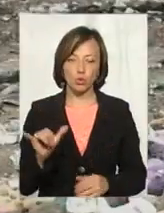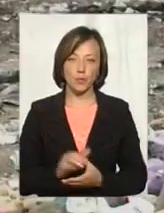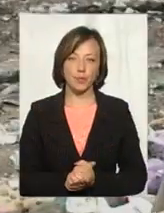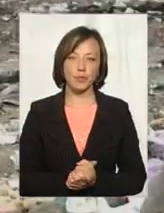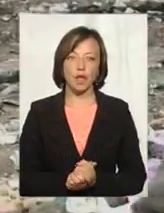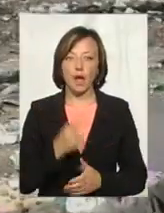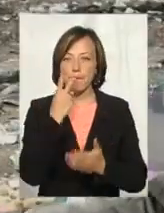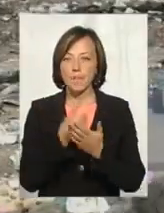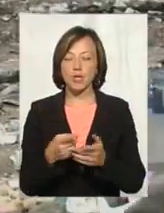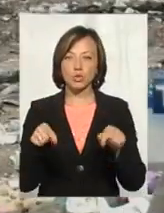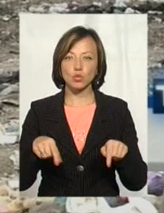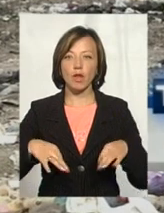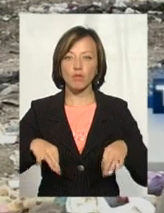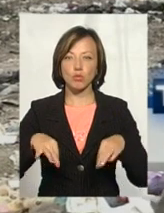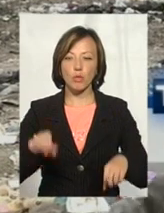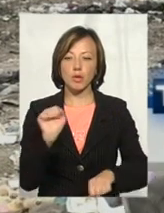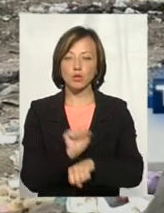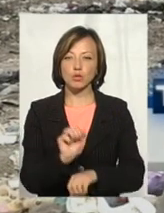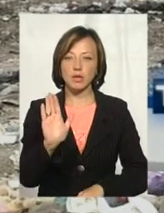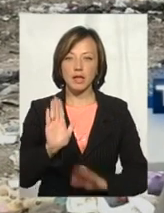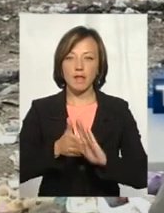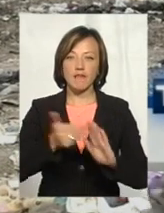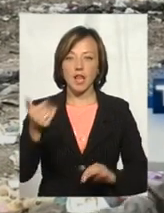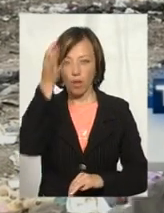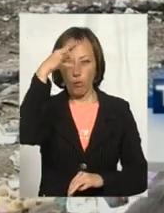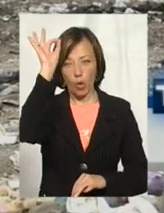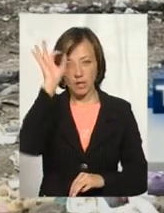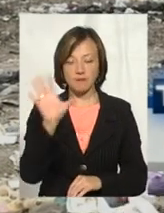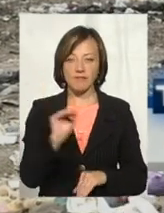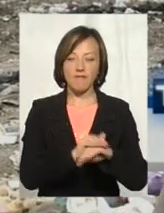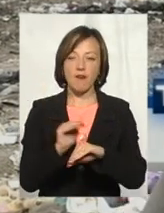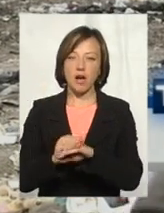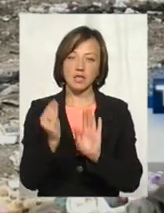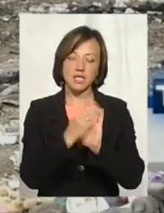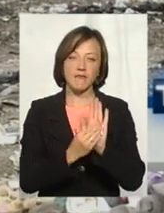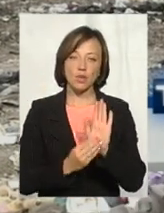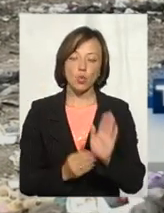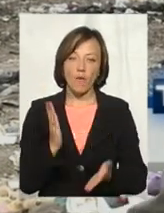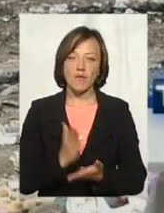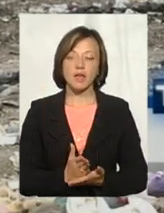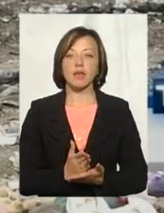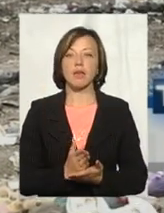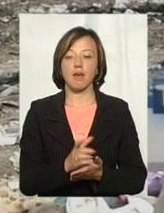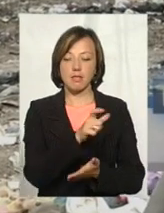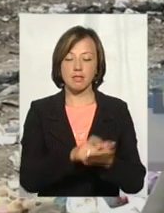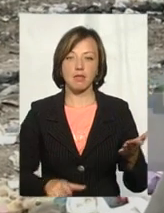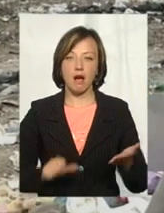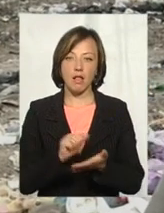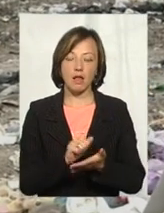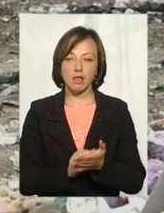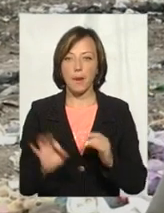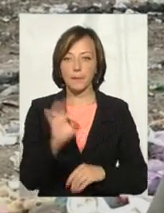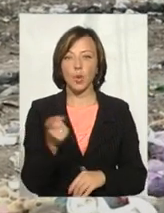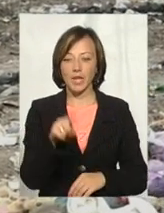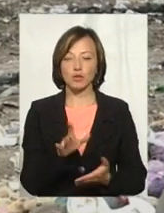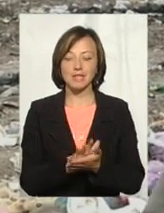тут автомобіль, його зупинили, викликали поліцію, всі ці факти зафіксовані, є накладна про те, що